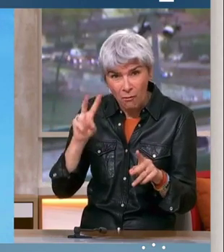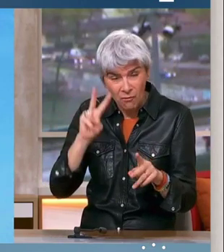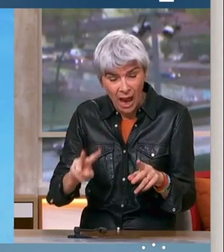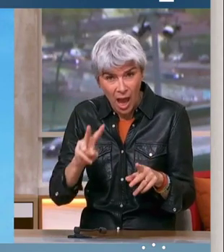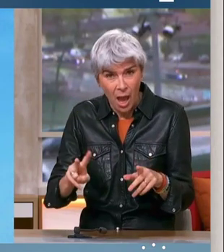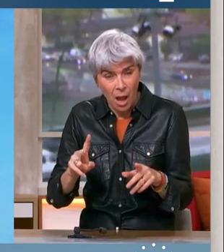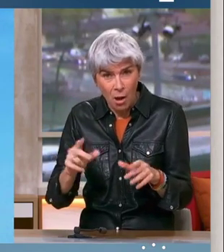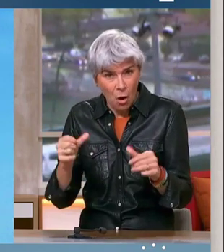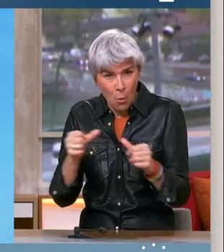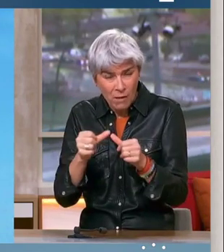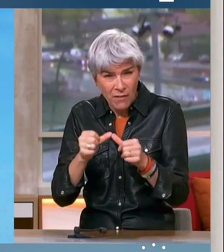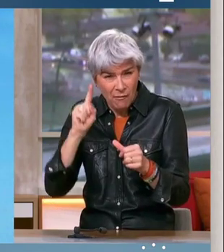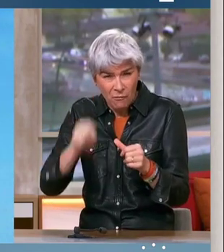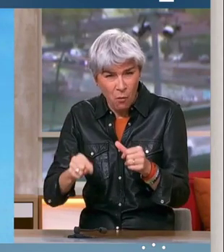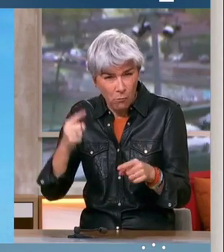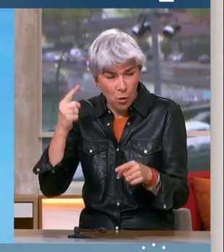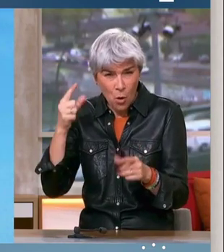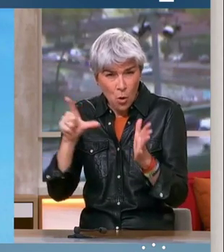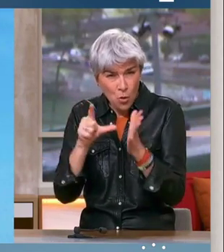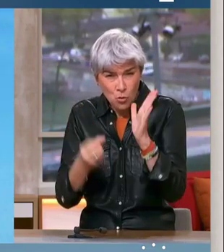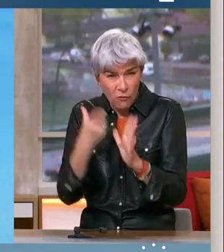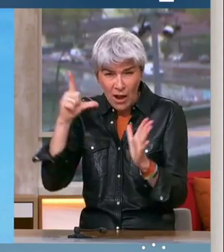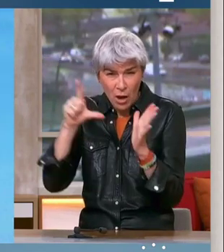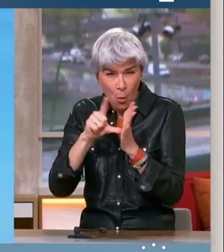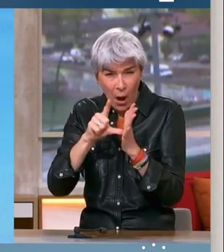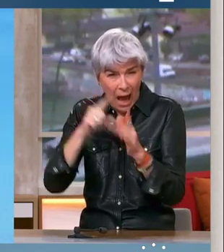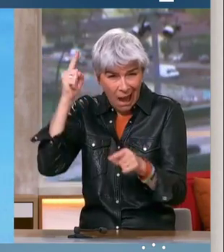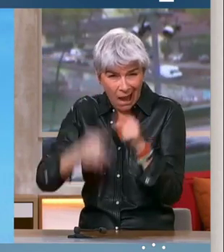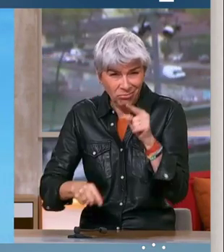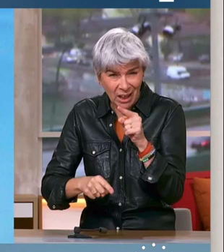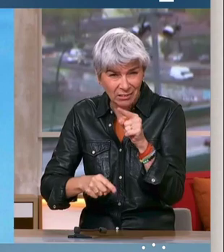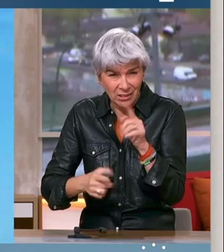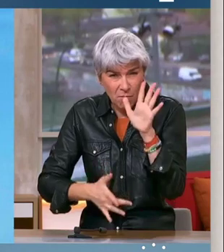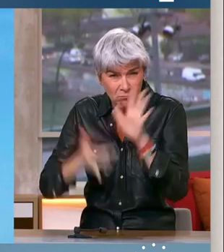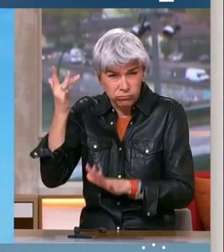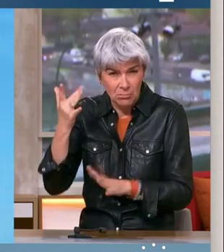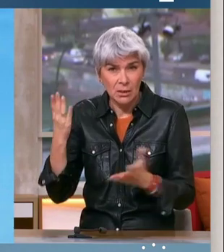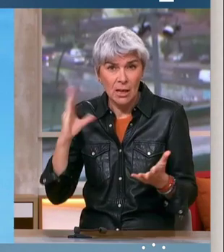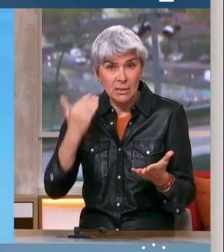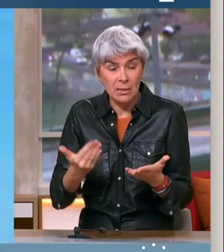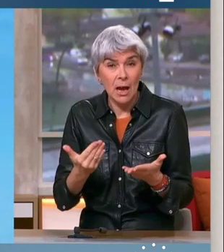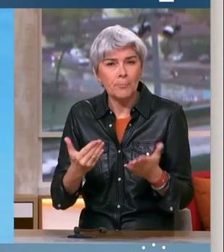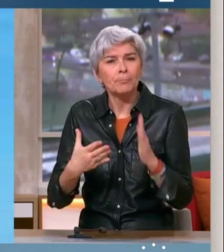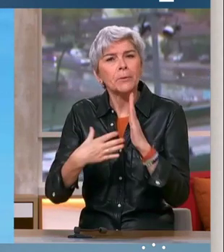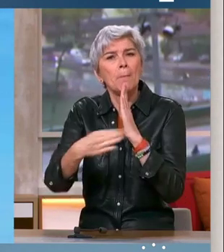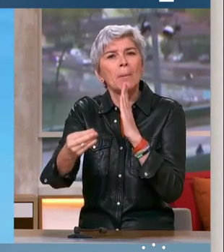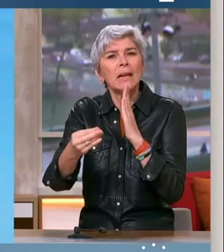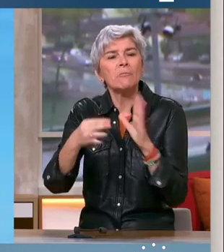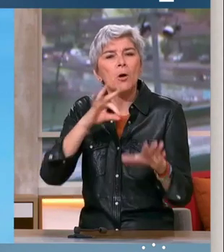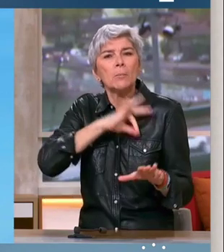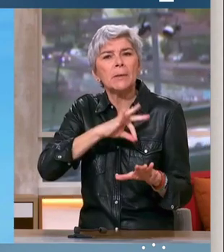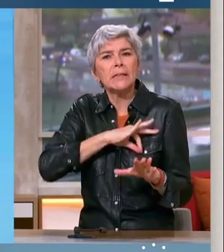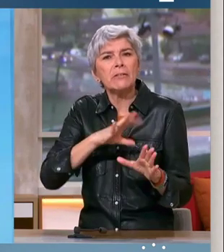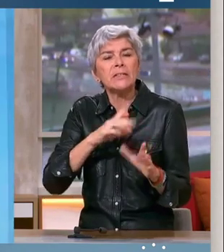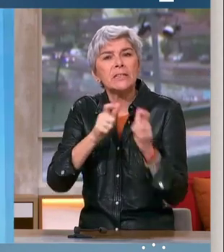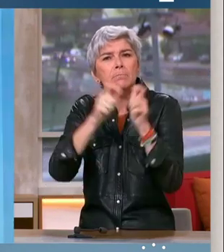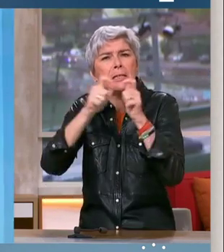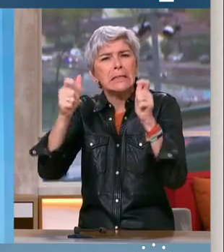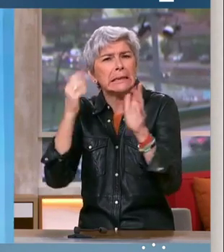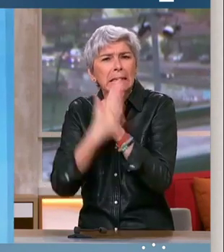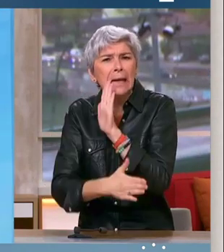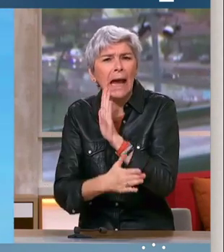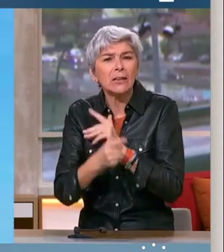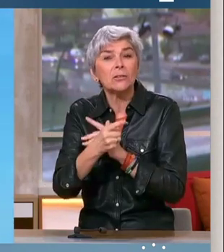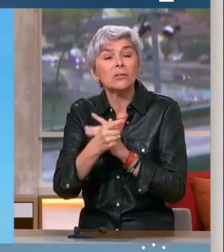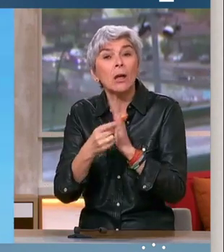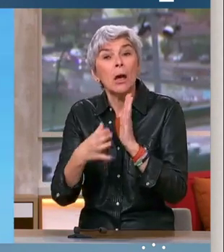place pour l'interdire. L'interdire, c'est la loi pour le prélèvement des bénéfices des multinationales. Ils ont